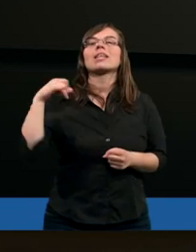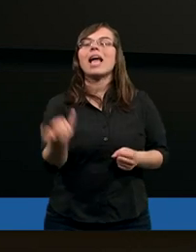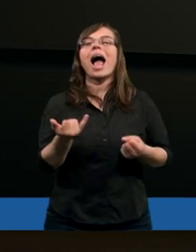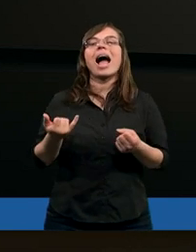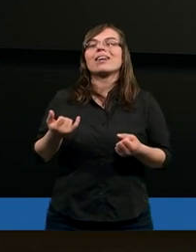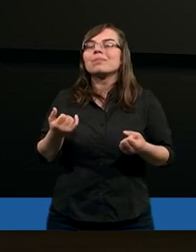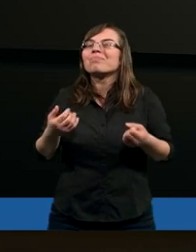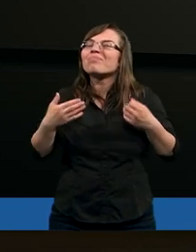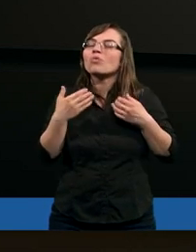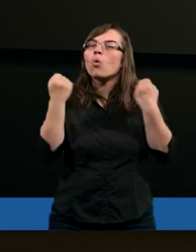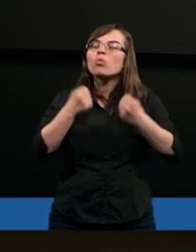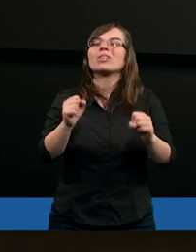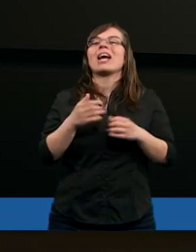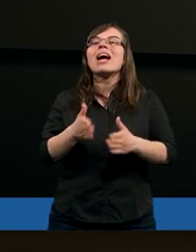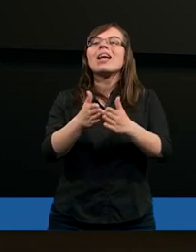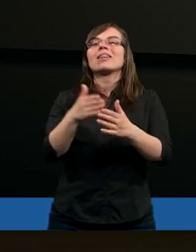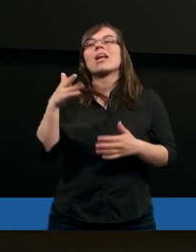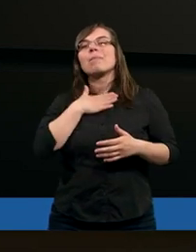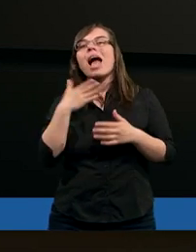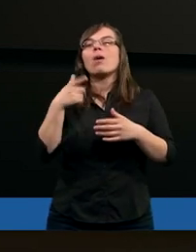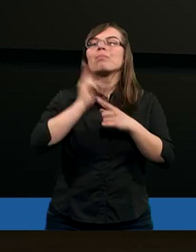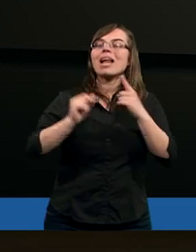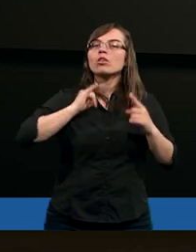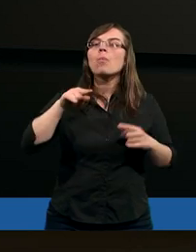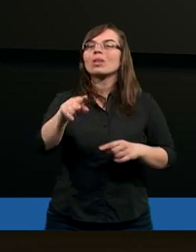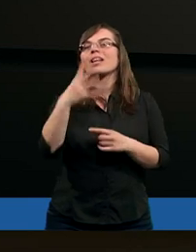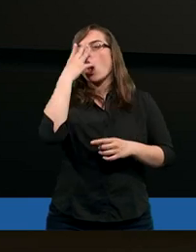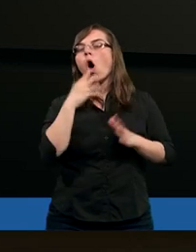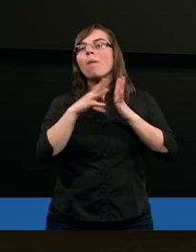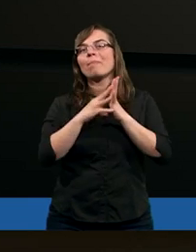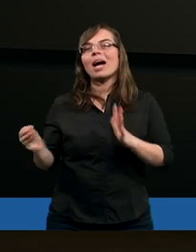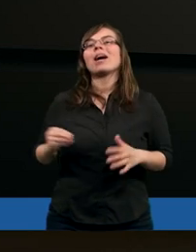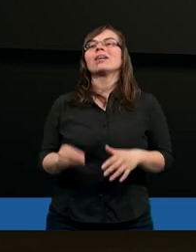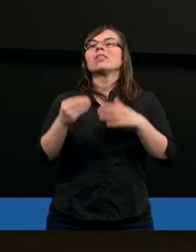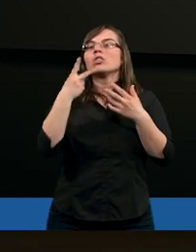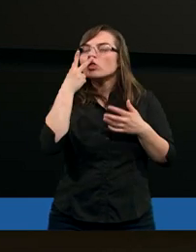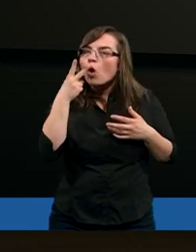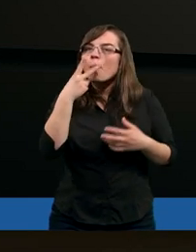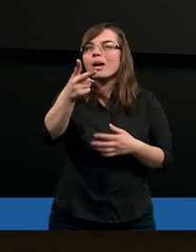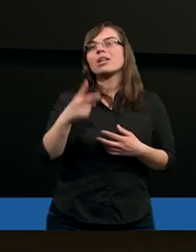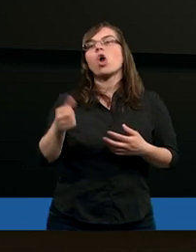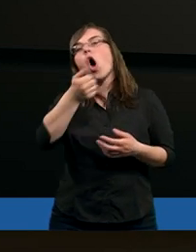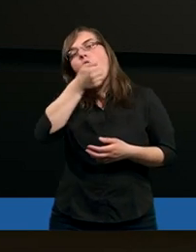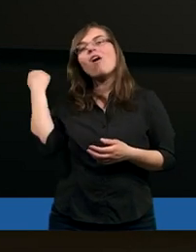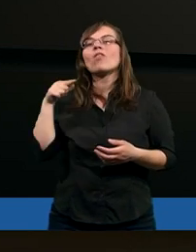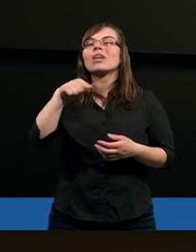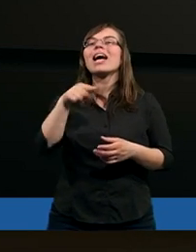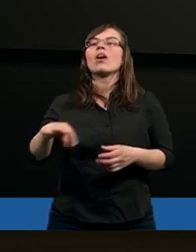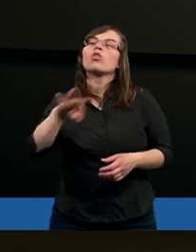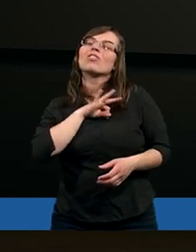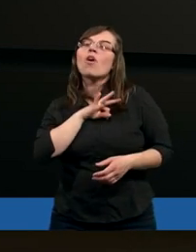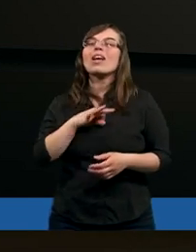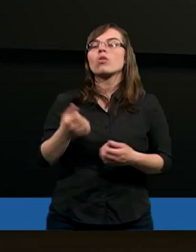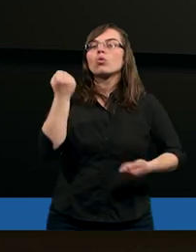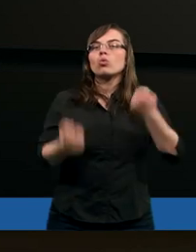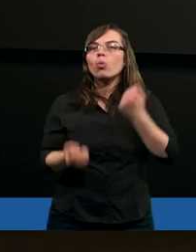jak dzielnie mając przed sobą ten obraz, że zobaczy owoc tego